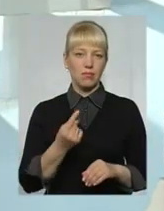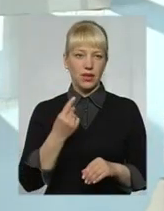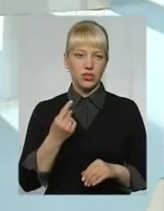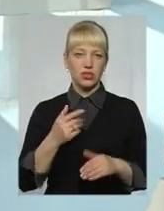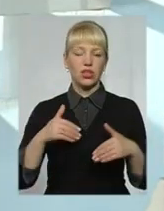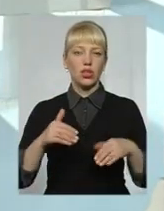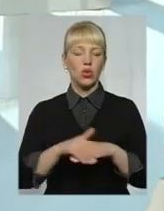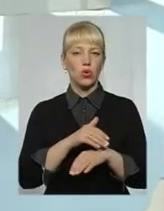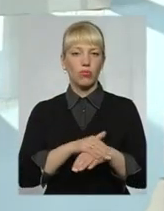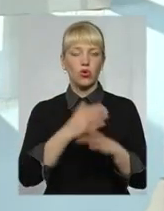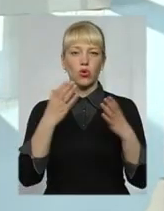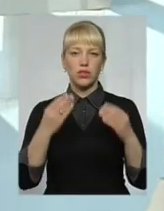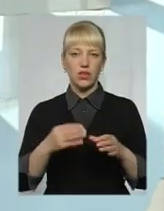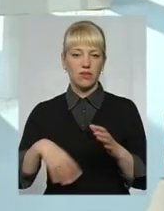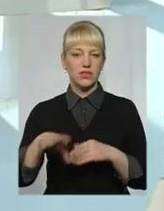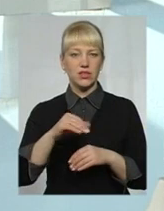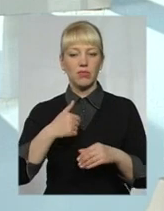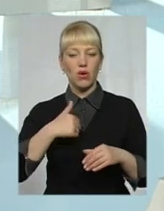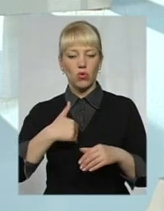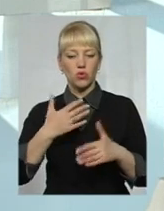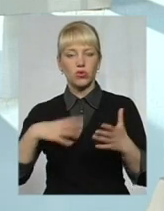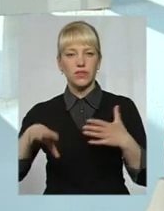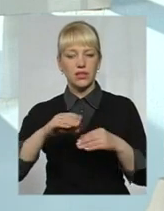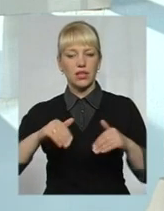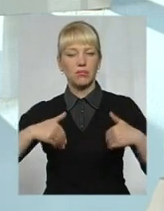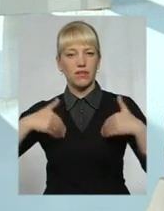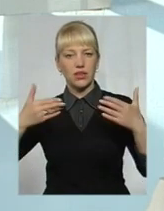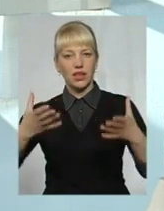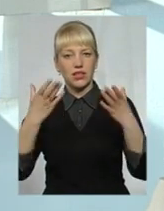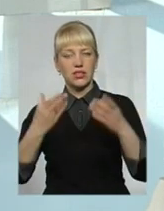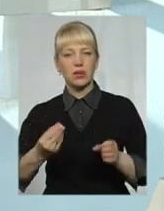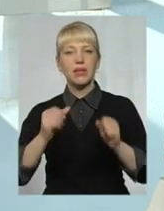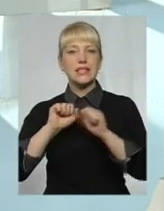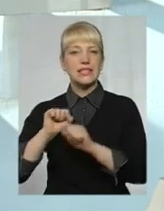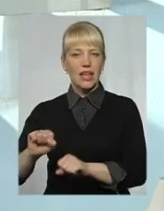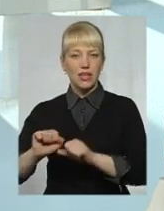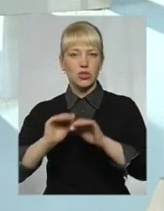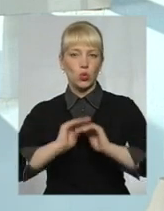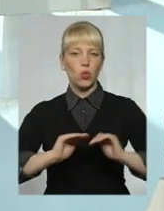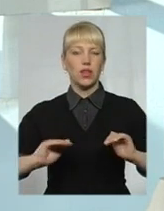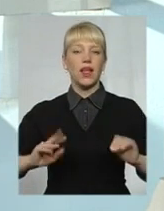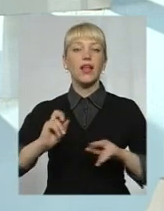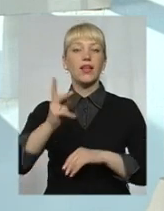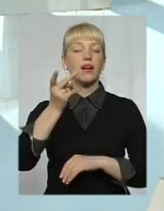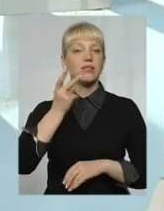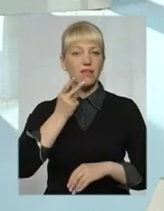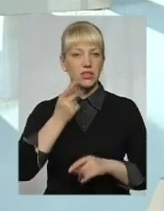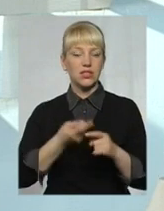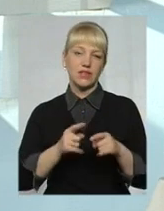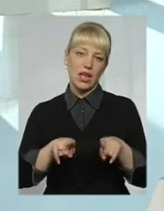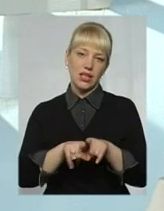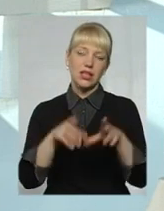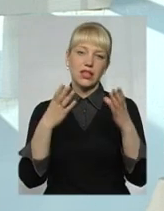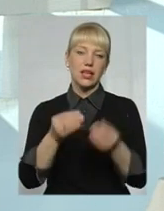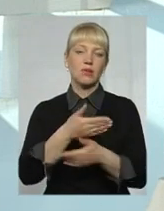Доброго дня всім. Я хочу всіх привітати з Днем захисту дітей. І, як завжди, в такий день ми